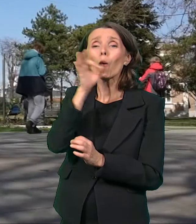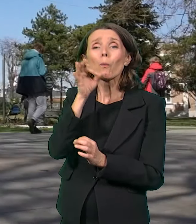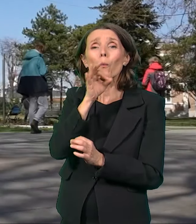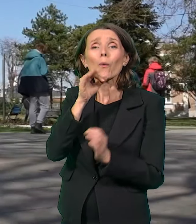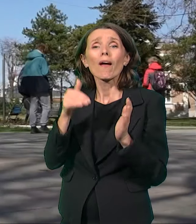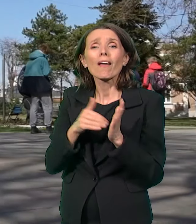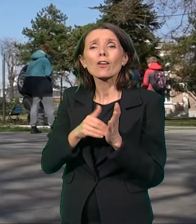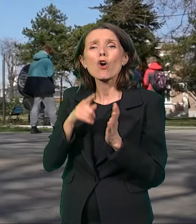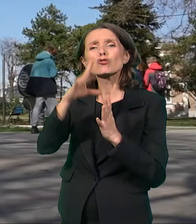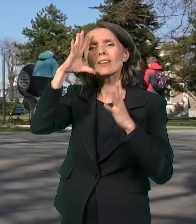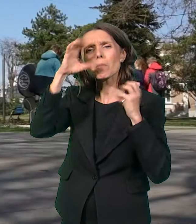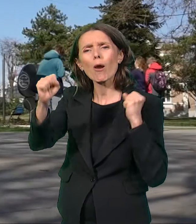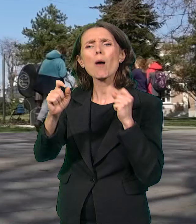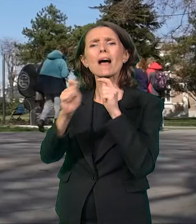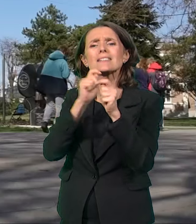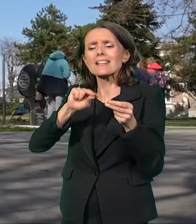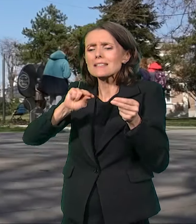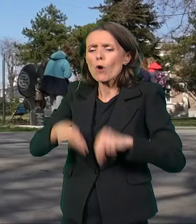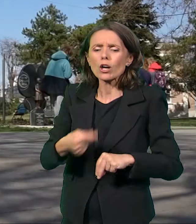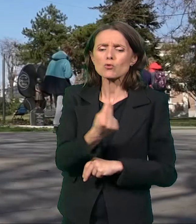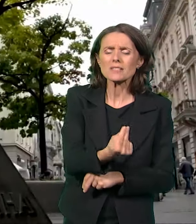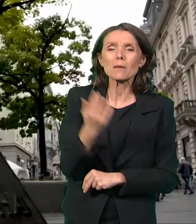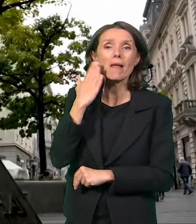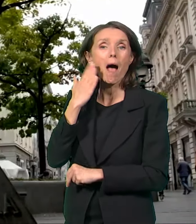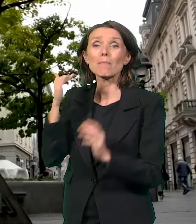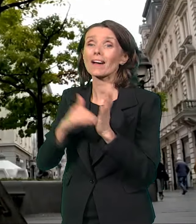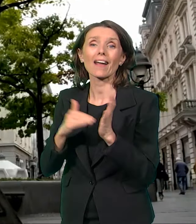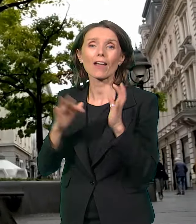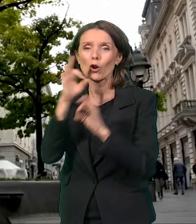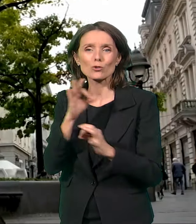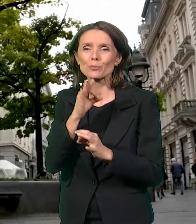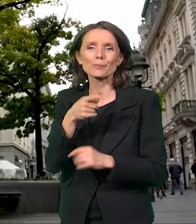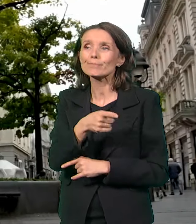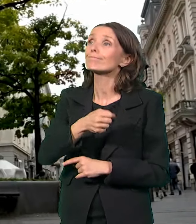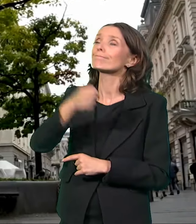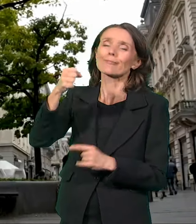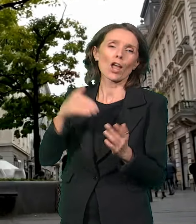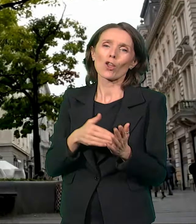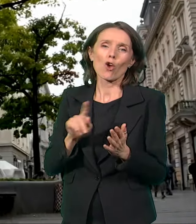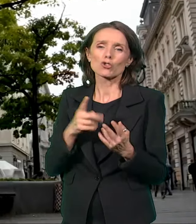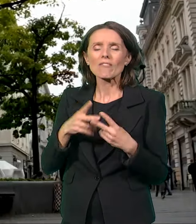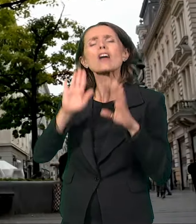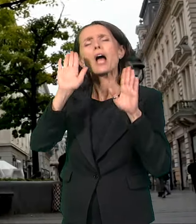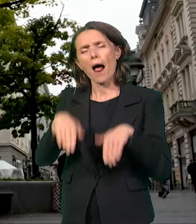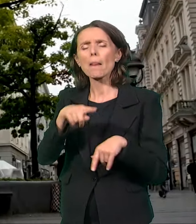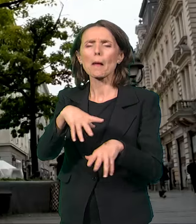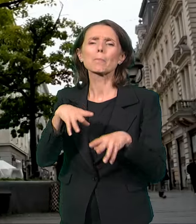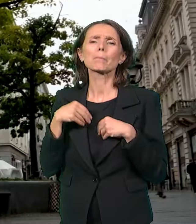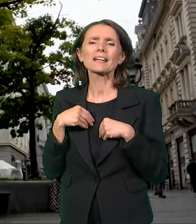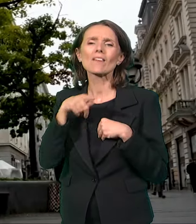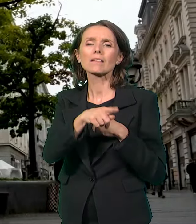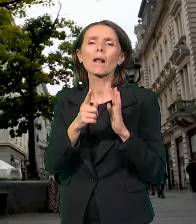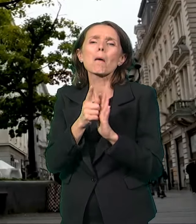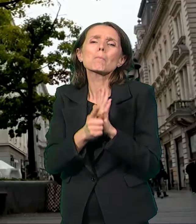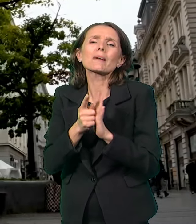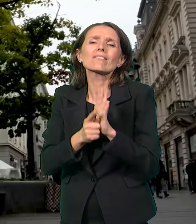diplomatski sporazum sa Amerikom, ovaj potez nije imao puni smisao, ali je Jensen prihvaćen kao privremeni počasni